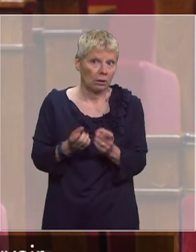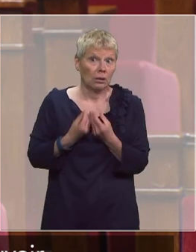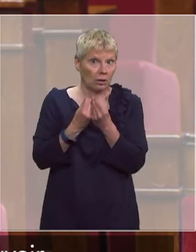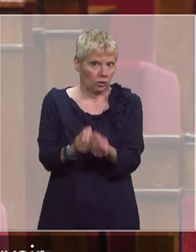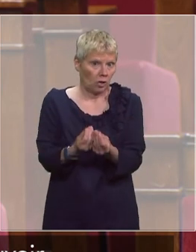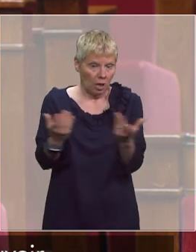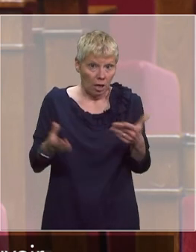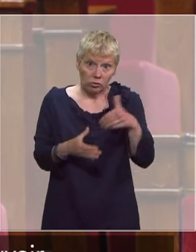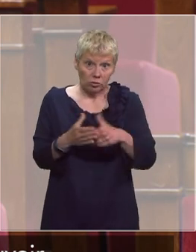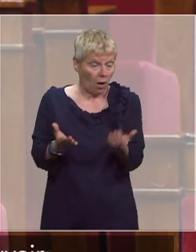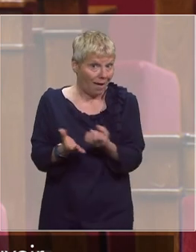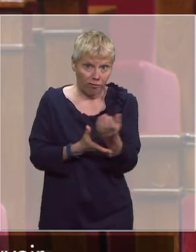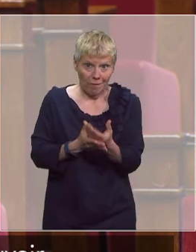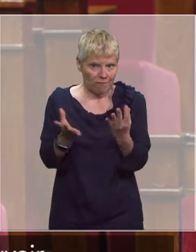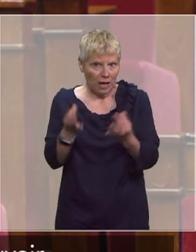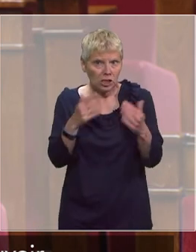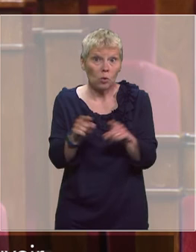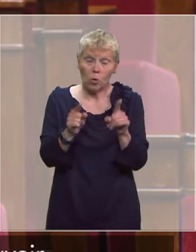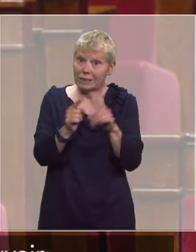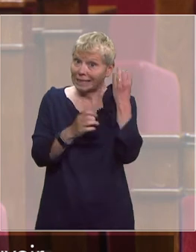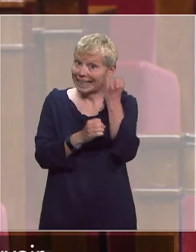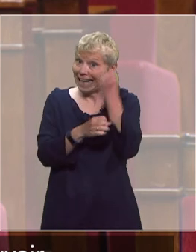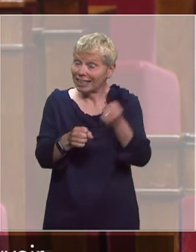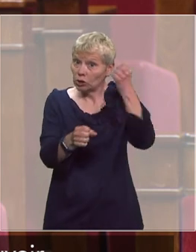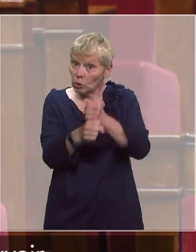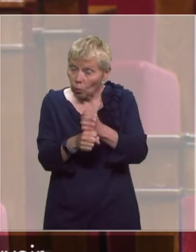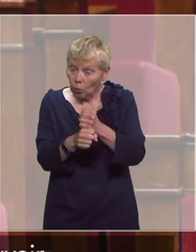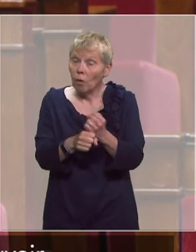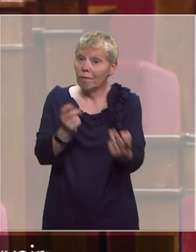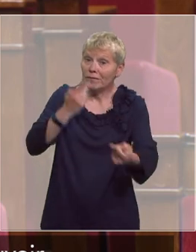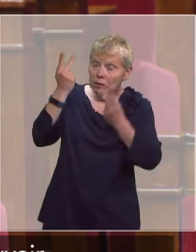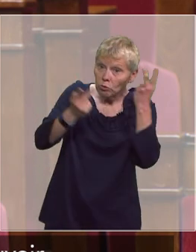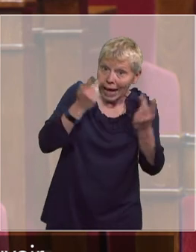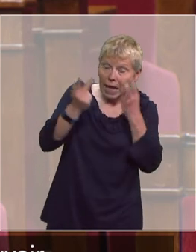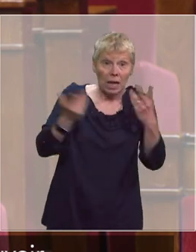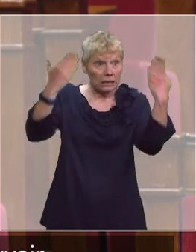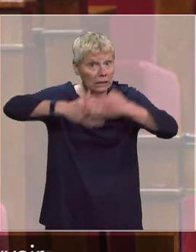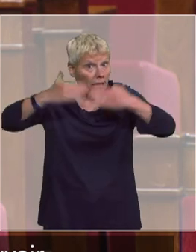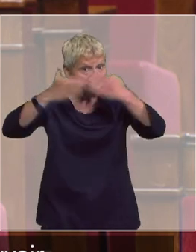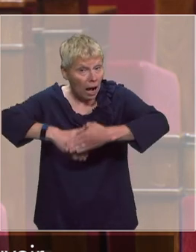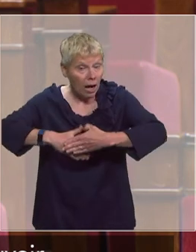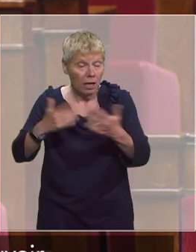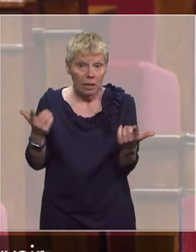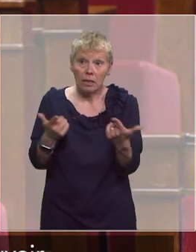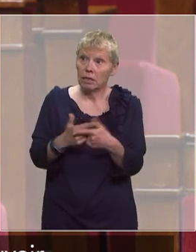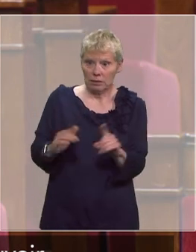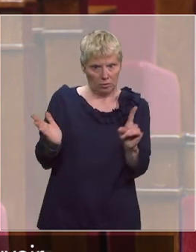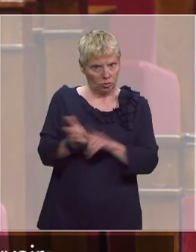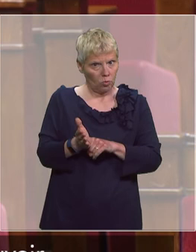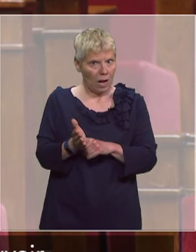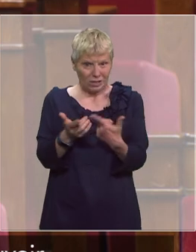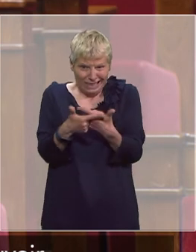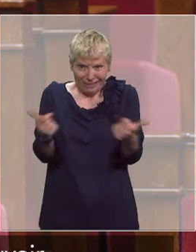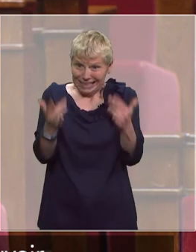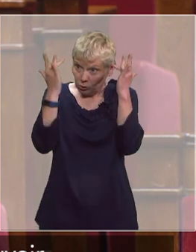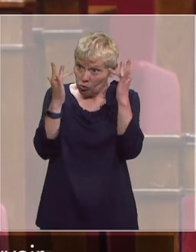financement de l'information tout autant que celui de la création audiovisuelle et cinématographique. Ce sont notre souveraineté et notre diversité